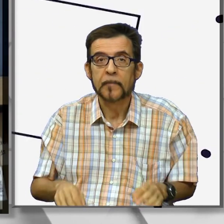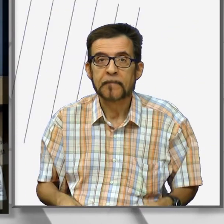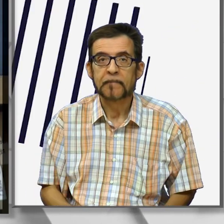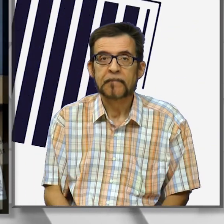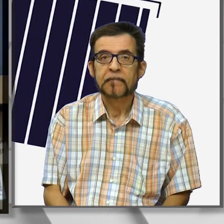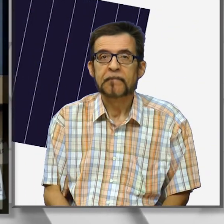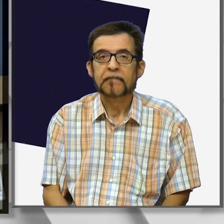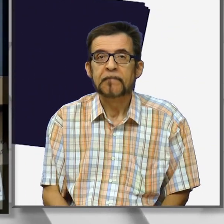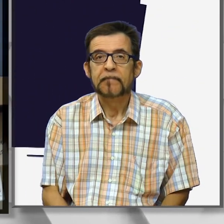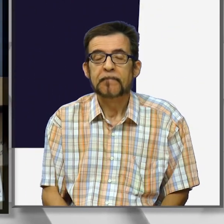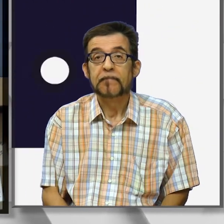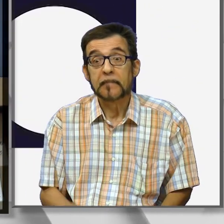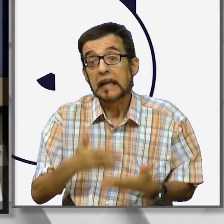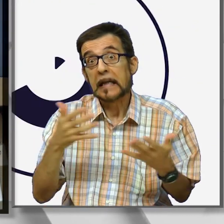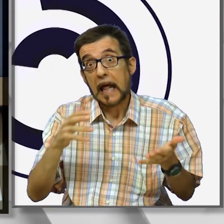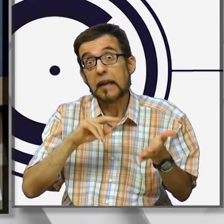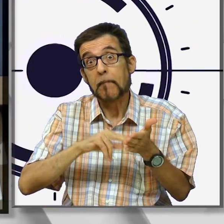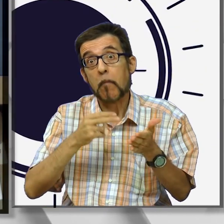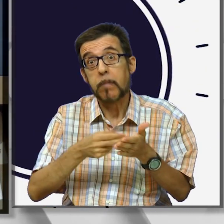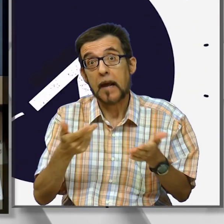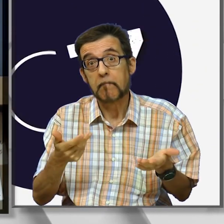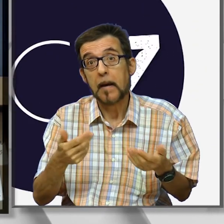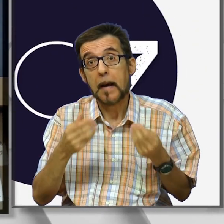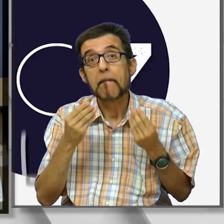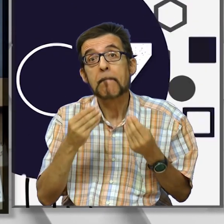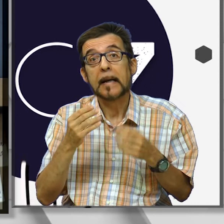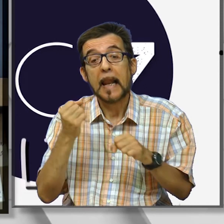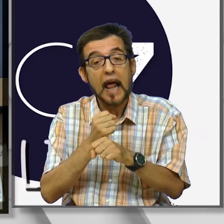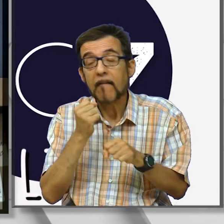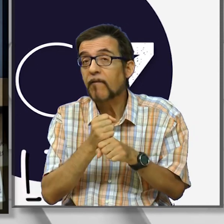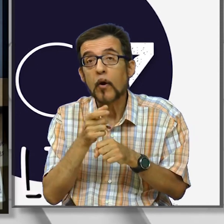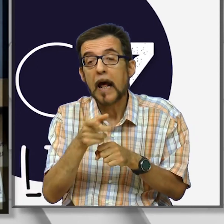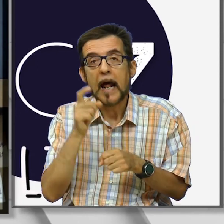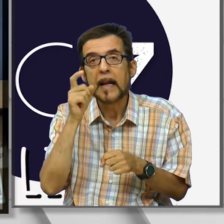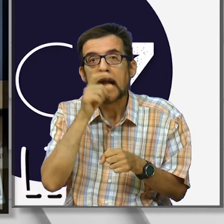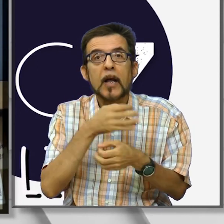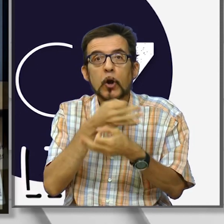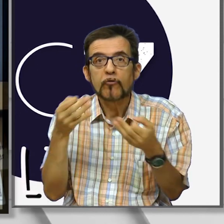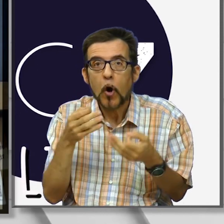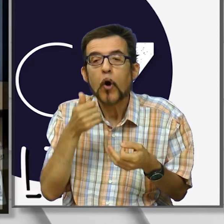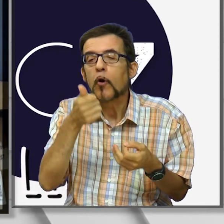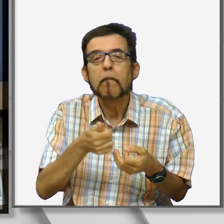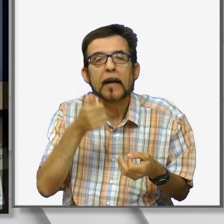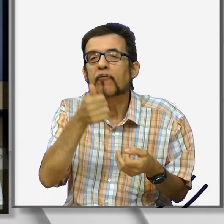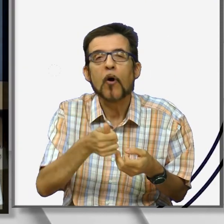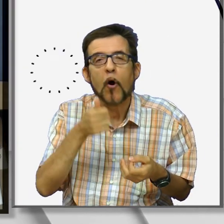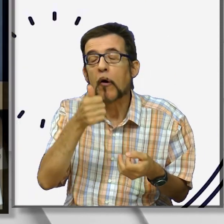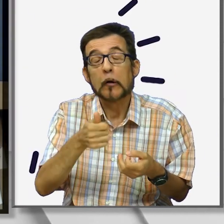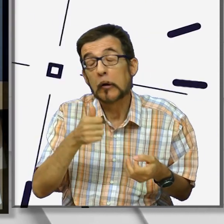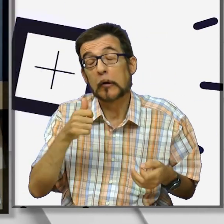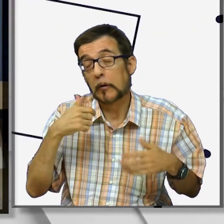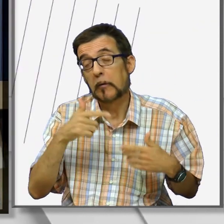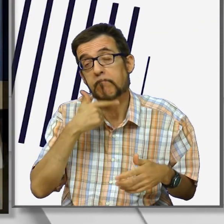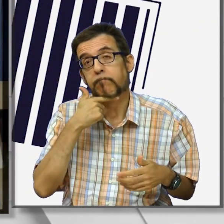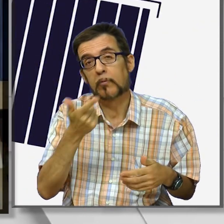un grosso problema ovviamente perché lavorare il giorno day to day è francamente molto molto